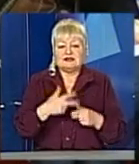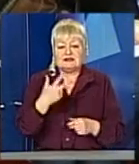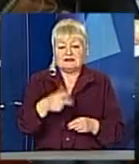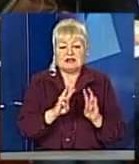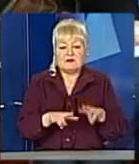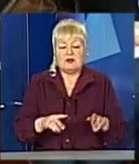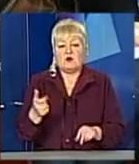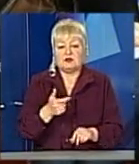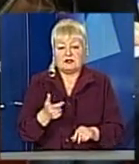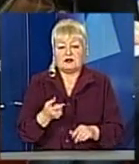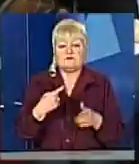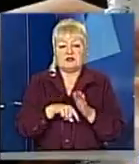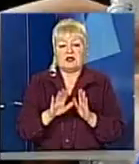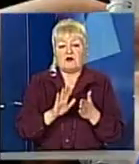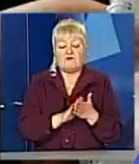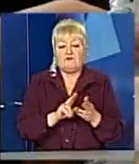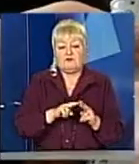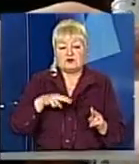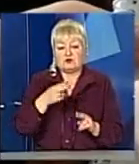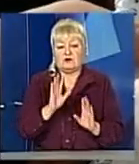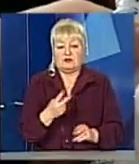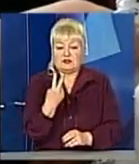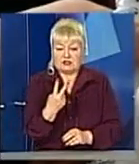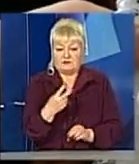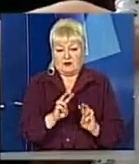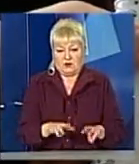гривень, із яких відшкодовано лише 2 мільйони.